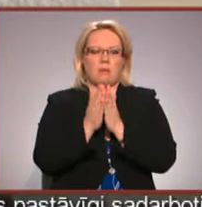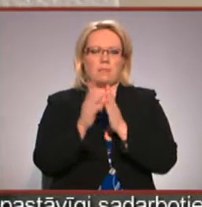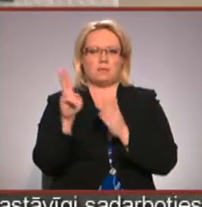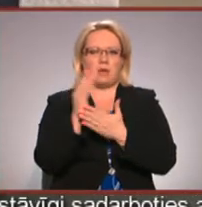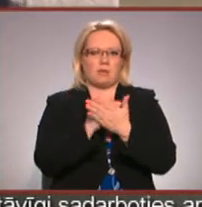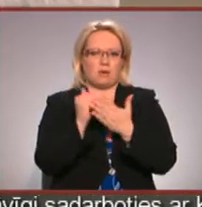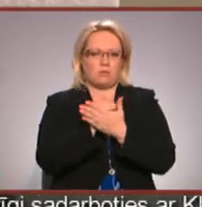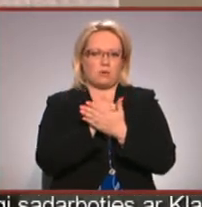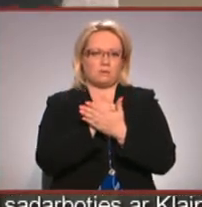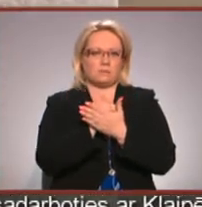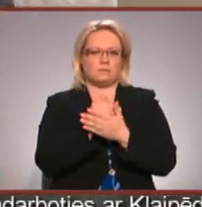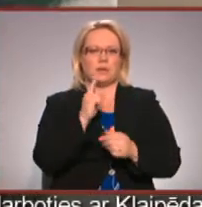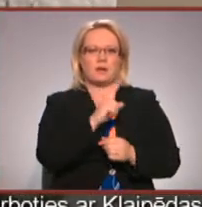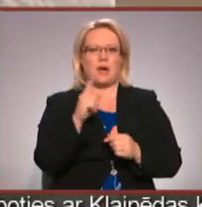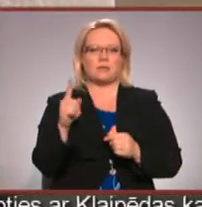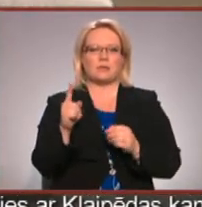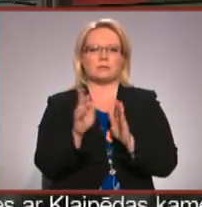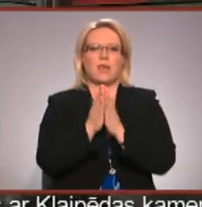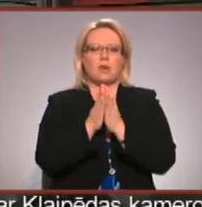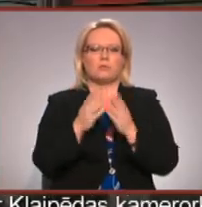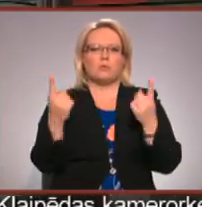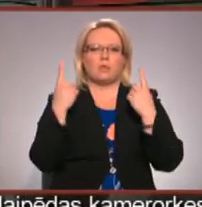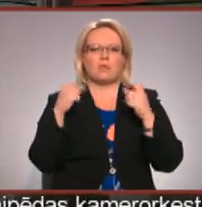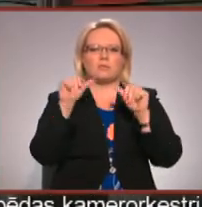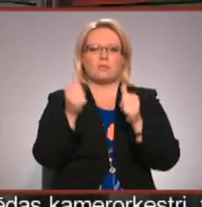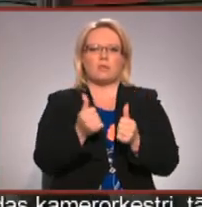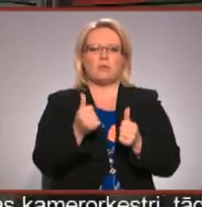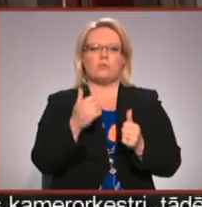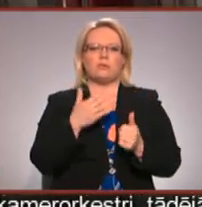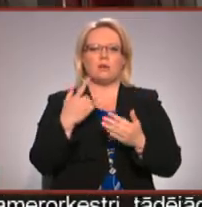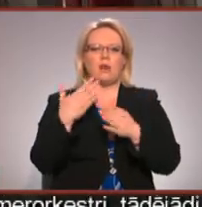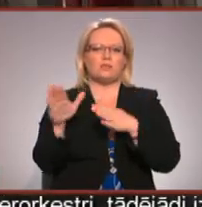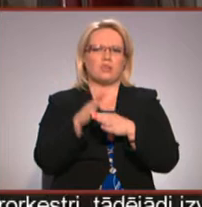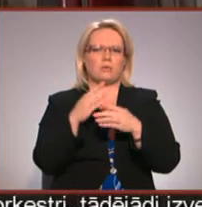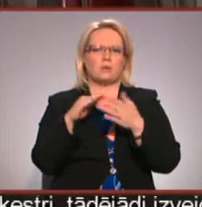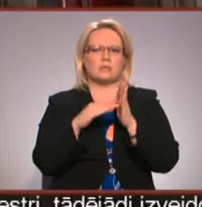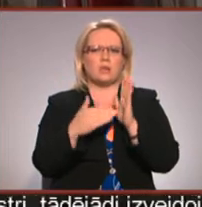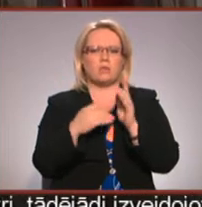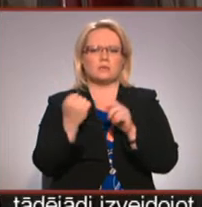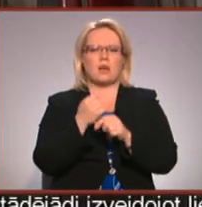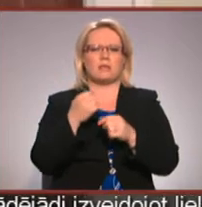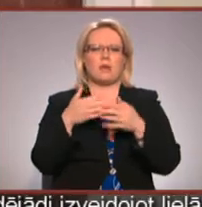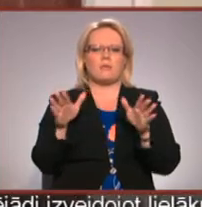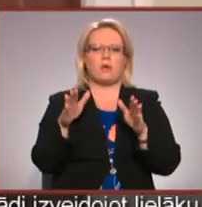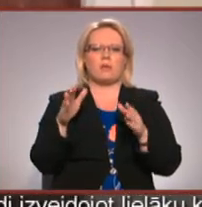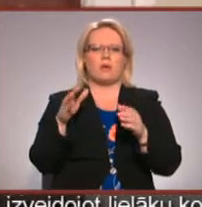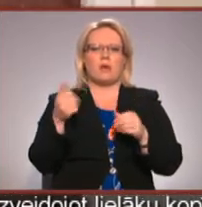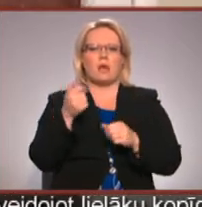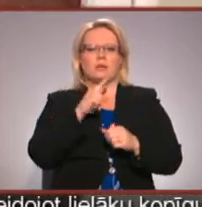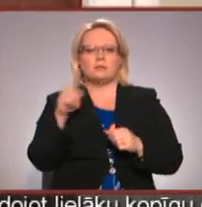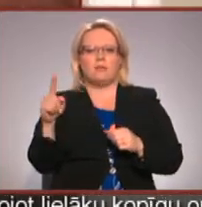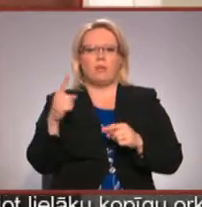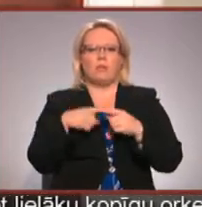neatkārtojās. Katrs sejams ir unikāls un veidots ļoti atšķirīgos stilos. Aptverot gan dažādu gadsimtu un kultūru ietekmes, gan